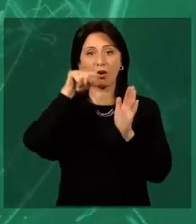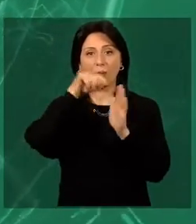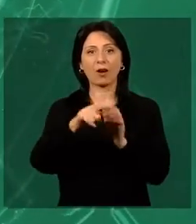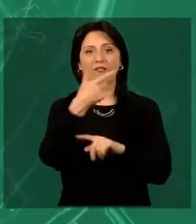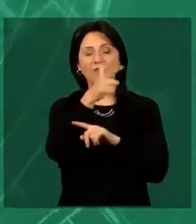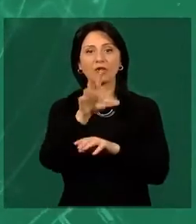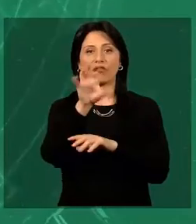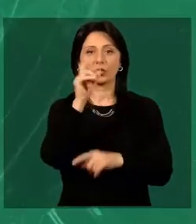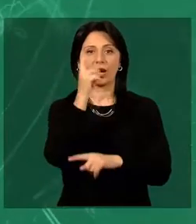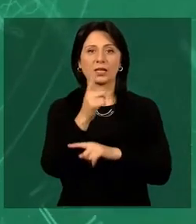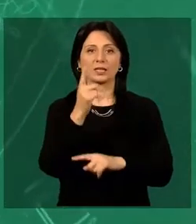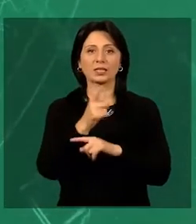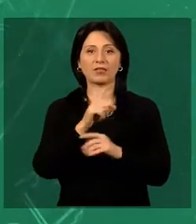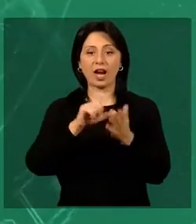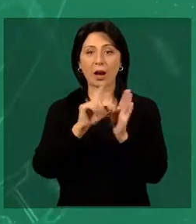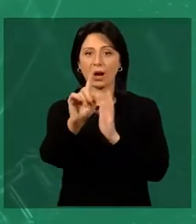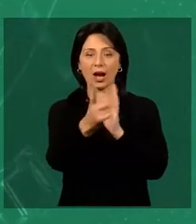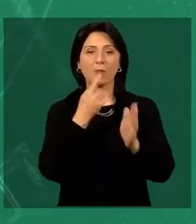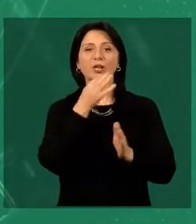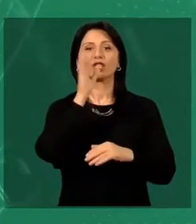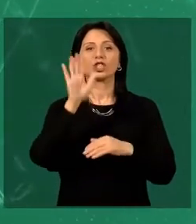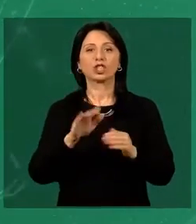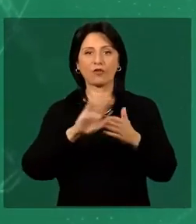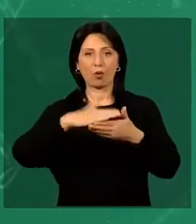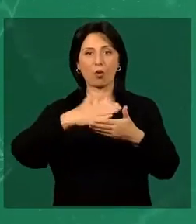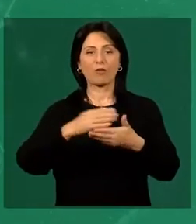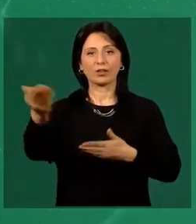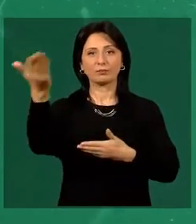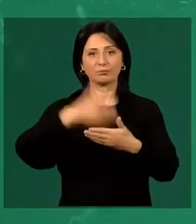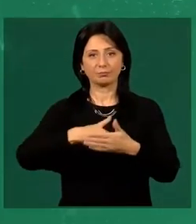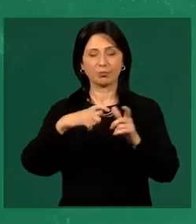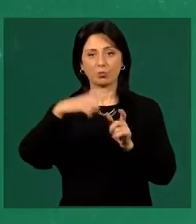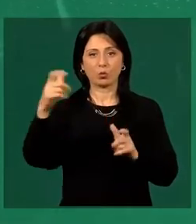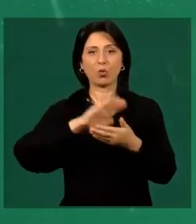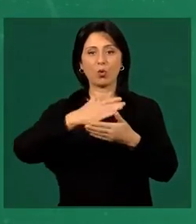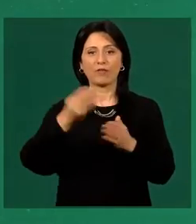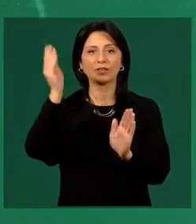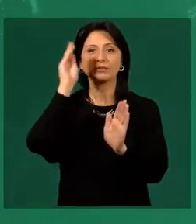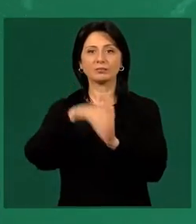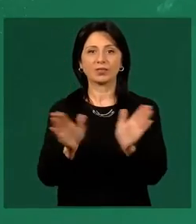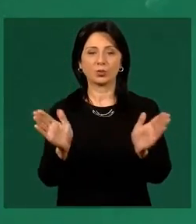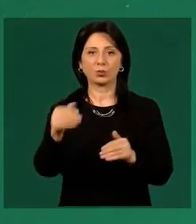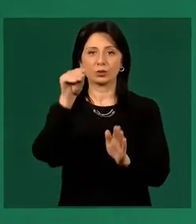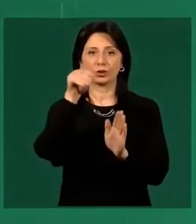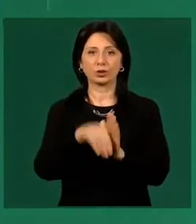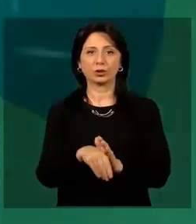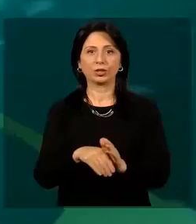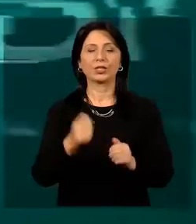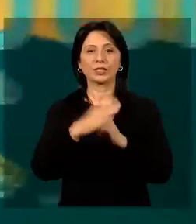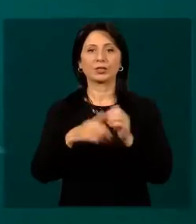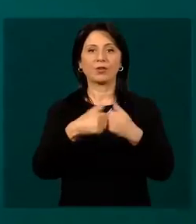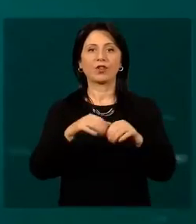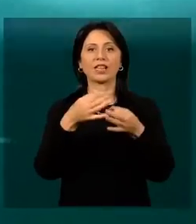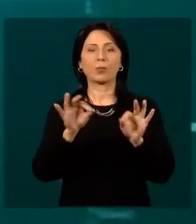արգելվում է լուսանը կարել կամ տեսագրություն կատարել։ Կվիախացիկը թողնելուց է տո կվիաքերթիկը ինքները տեղադրեք ձրարում, ապաց ձրարը գծեք ընդրական